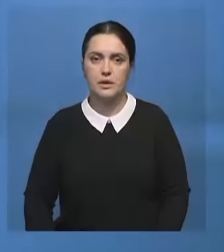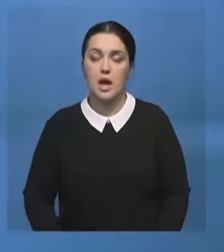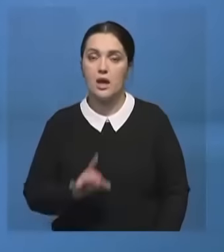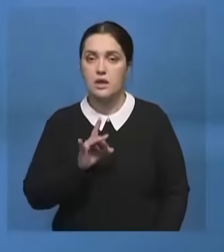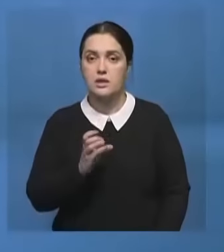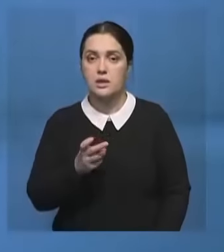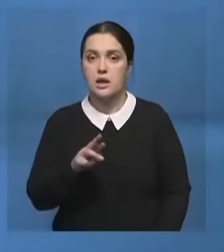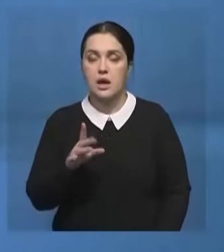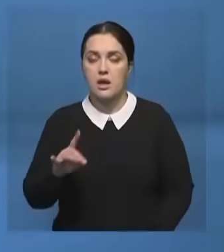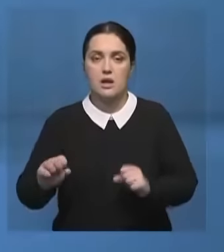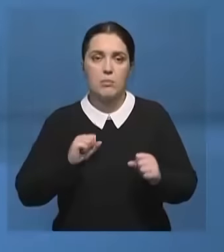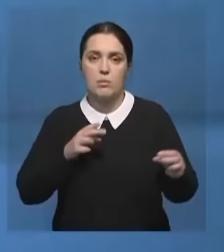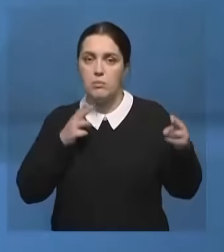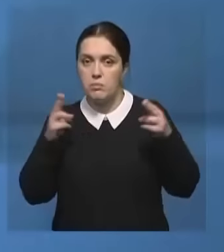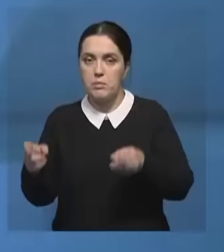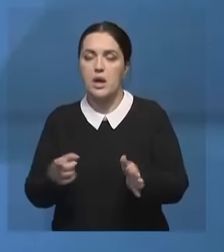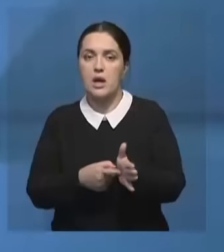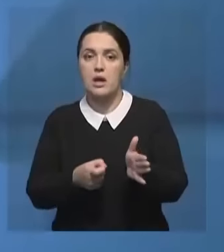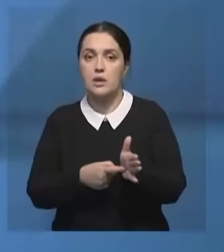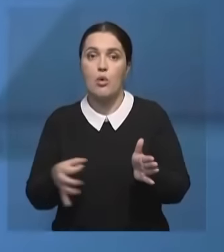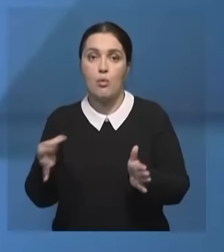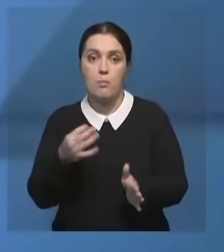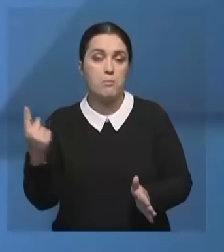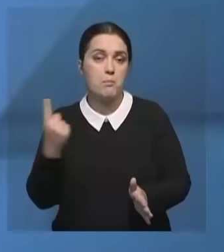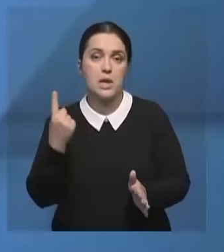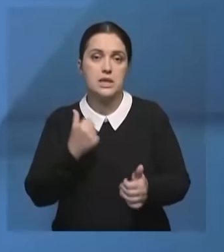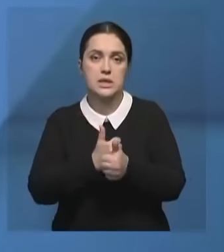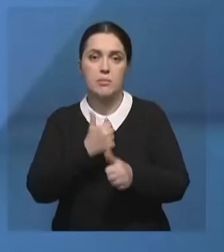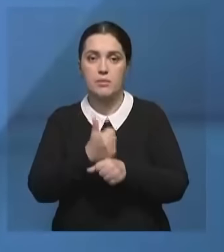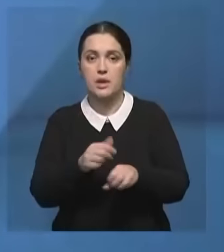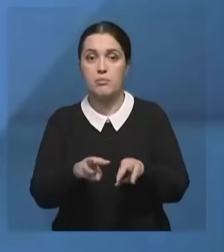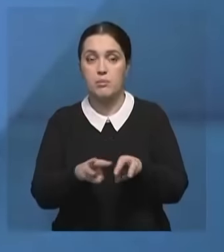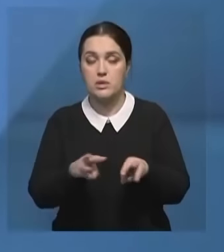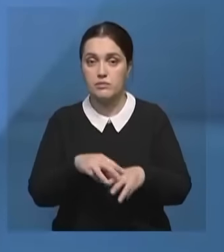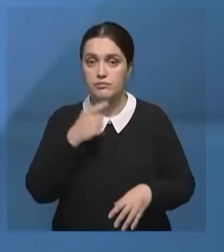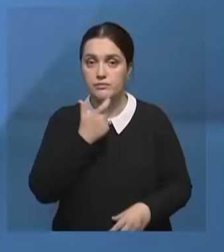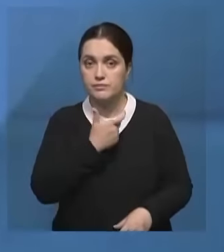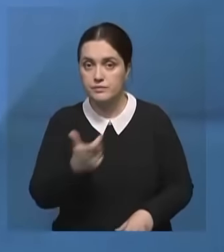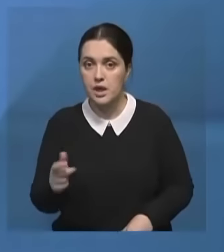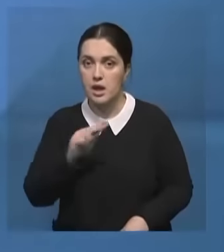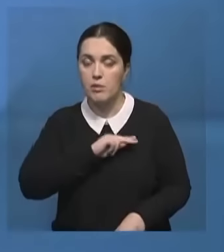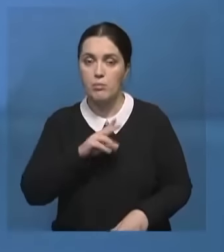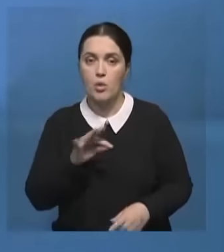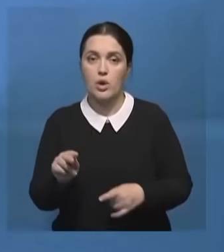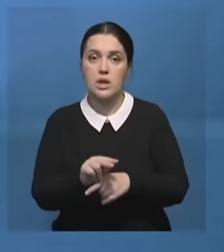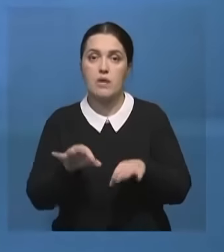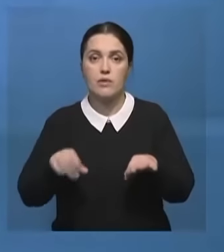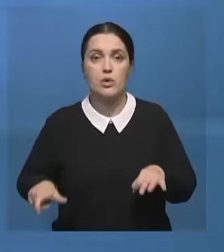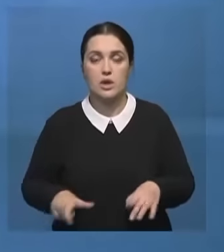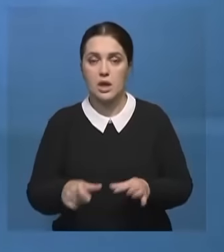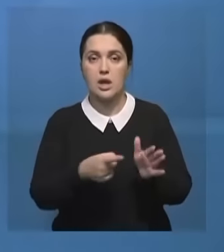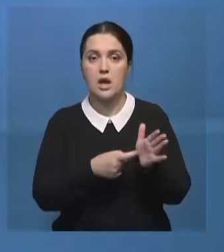Роман Скляр с рабочим визитом посетил Карагандинскую область. Первый заместитель премьер-министра ознакомился с ходом работ по реконструкции